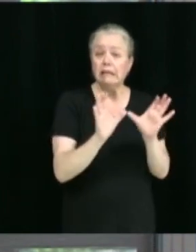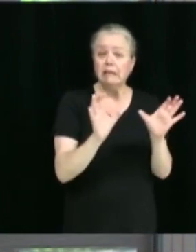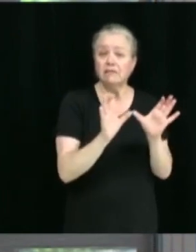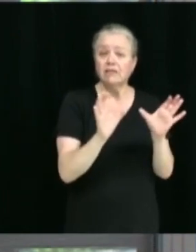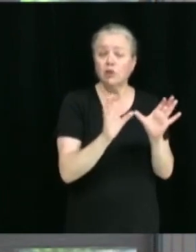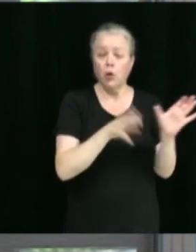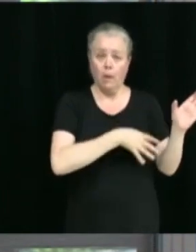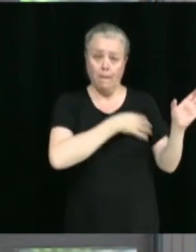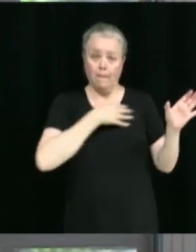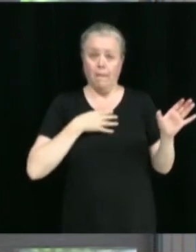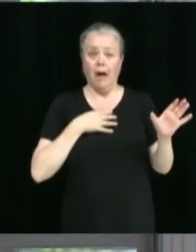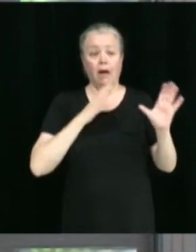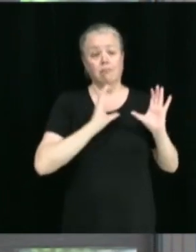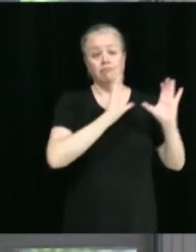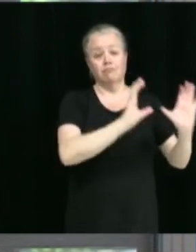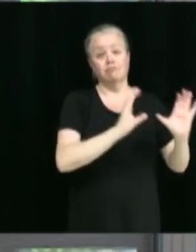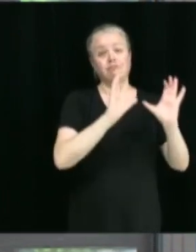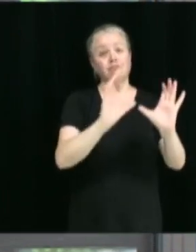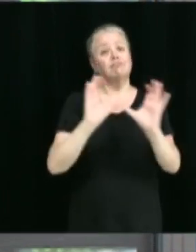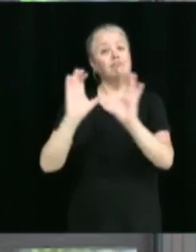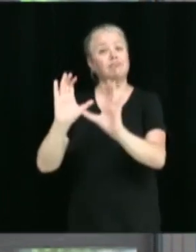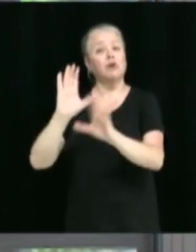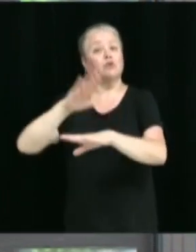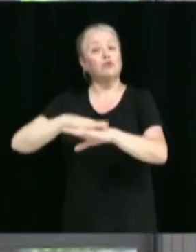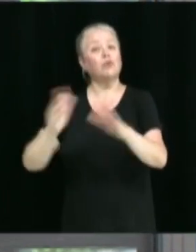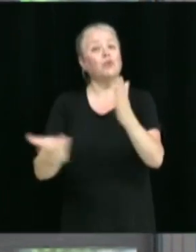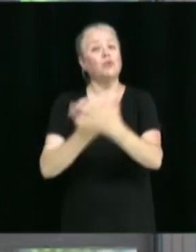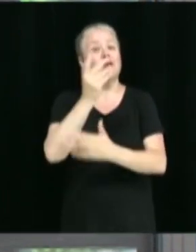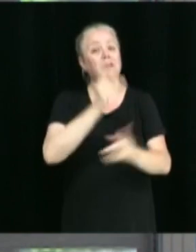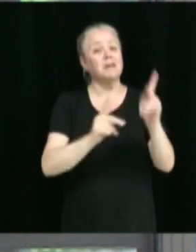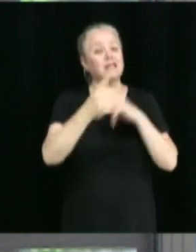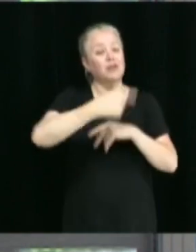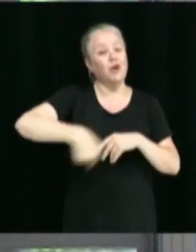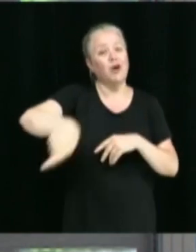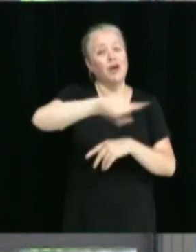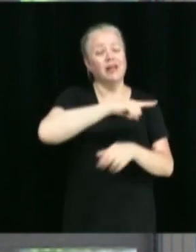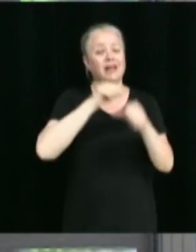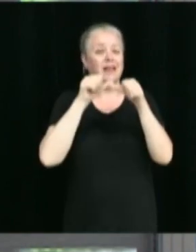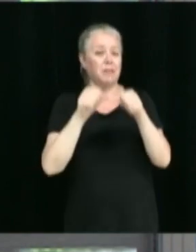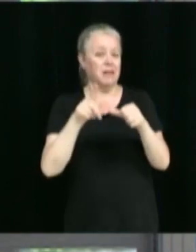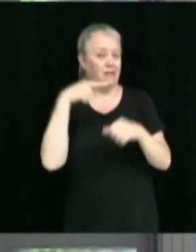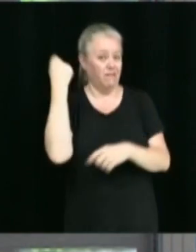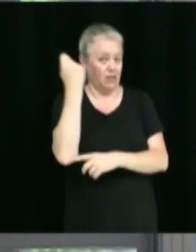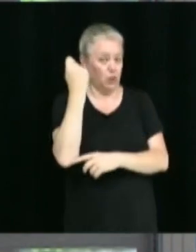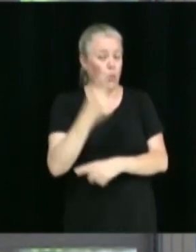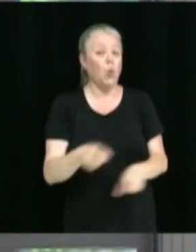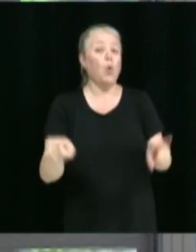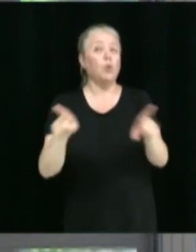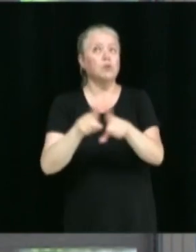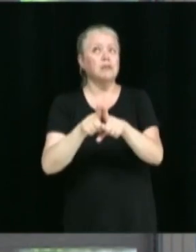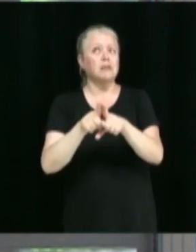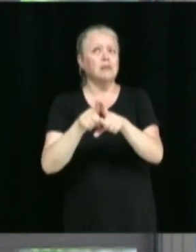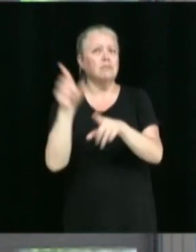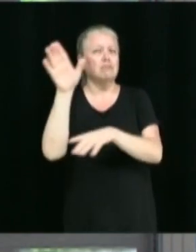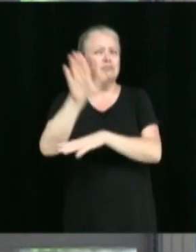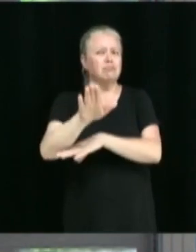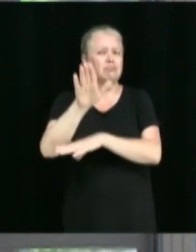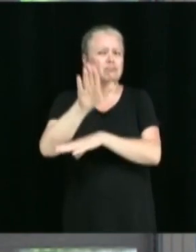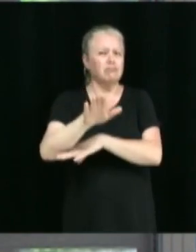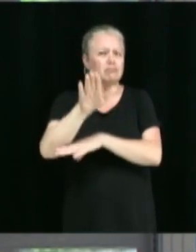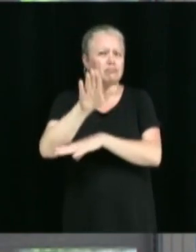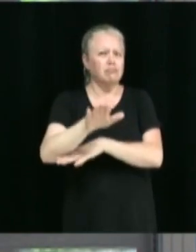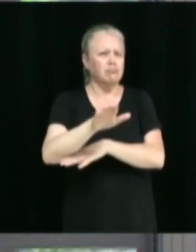à nos nouveaux résidents victoria-villois et victoria-villoises, et également une marche qui sera faite en fin de journée de la